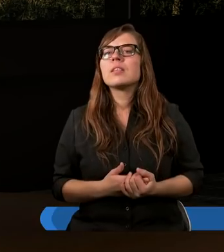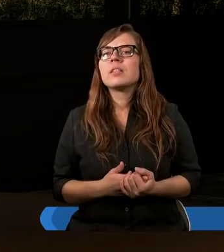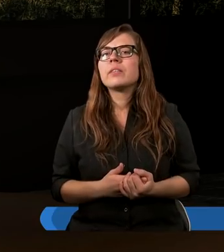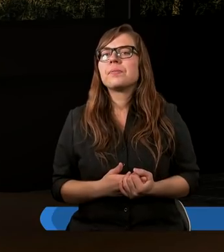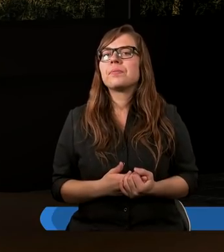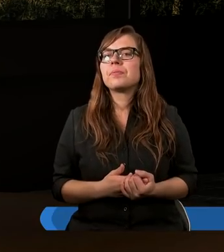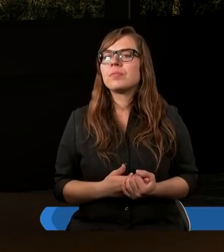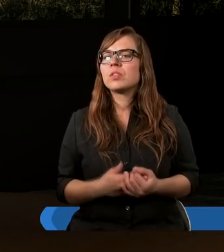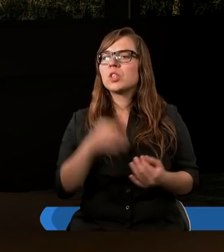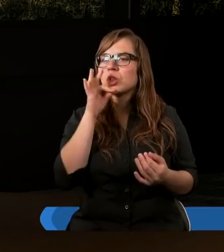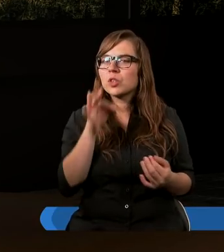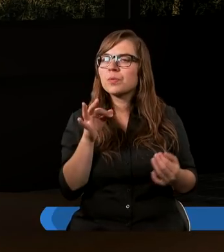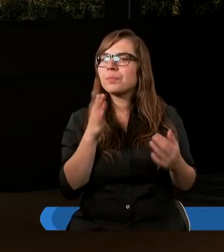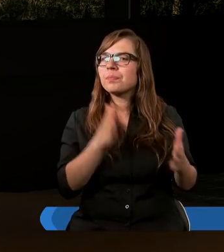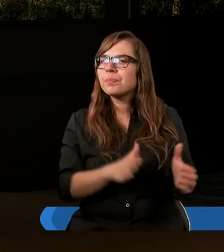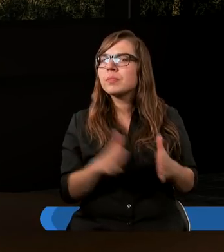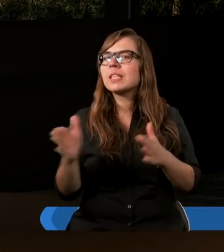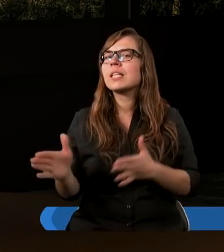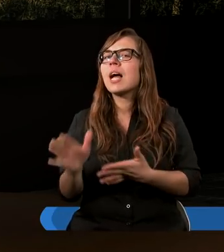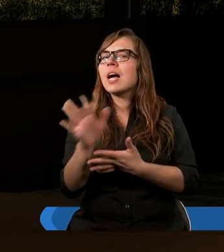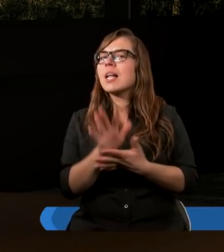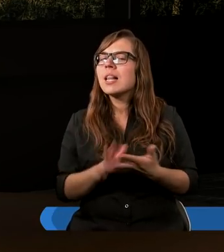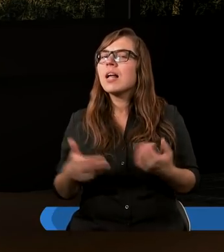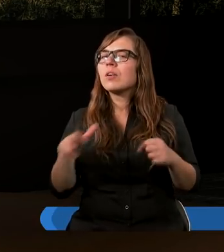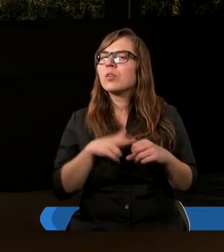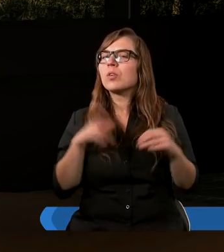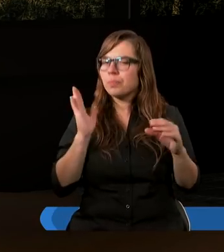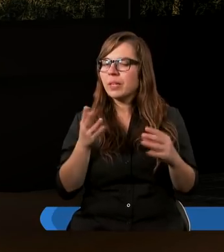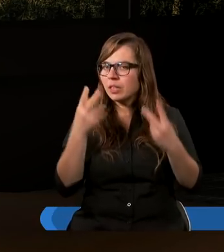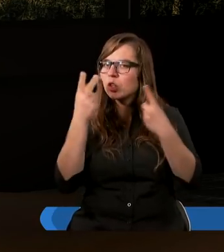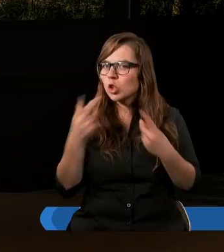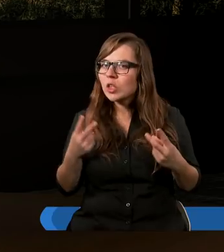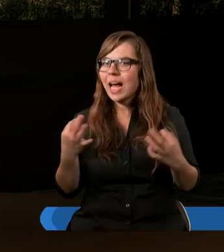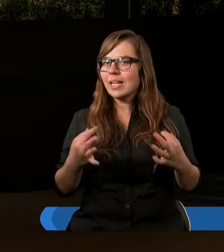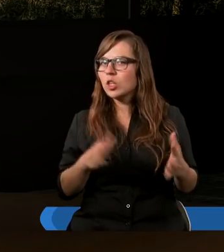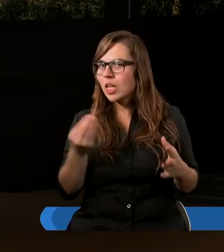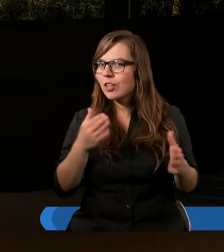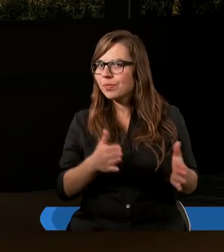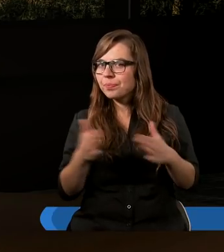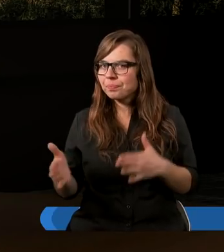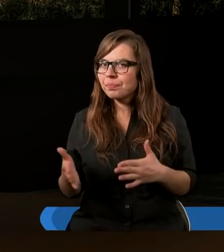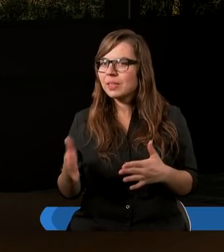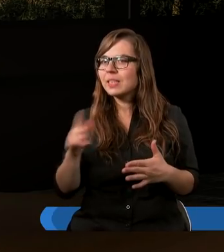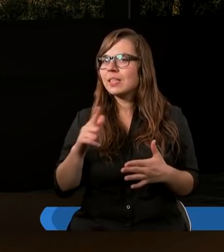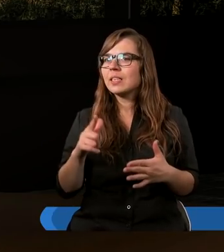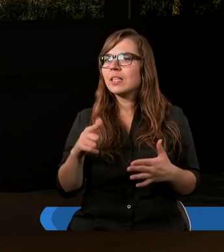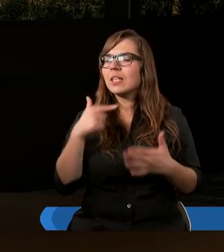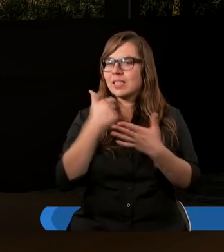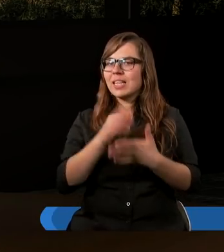Dobrze. Teraz mamy dwa teksty, uważam, też ważne, które będziemy czytać z drugiego listu